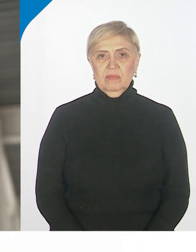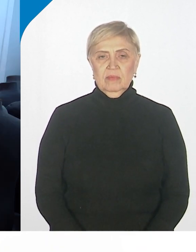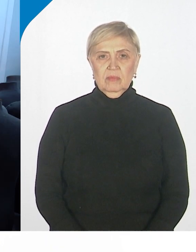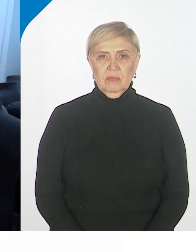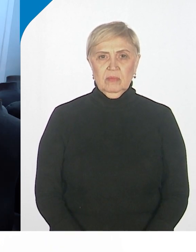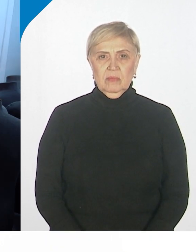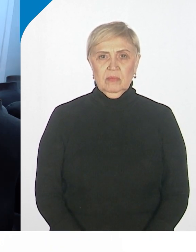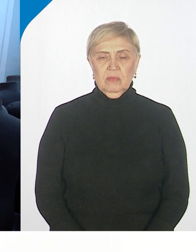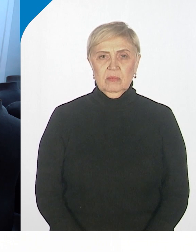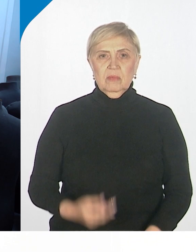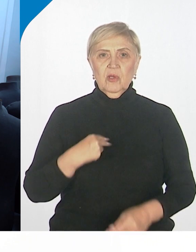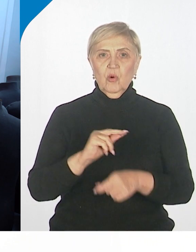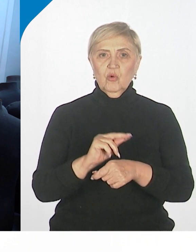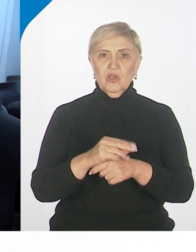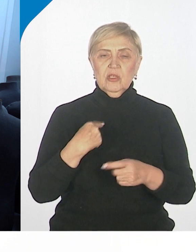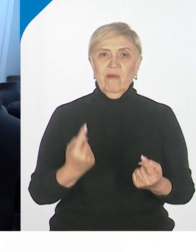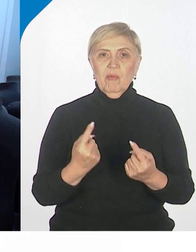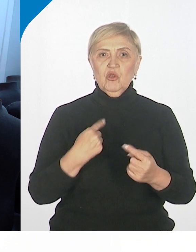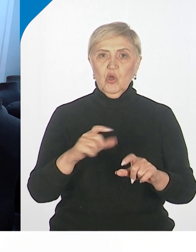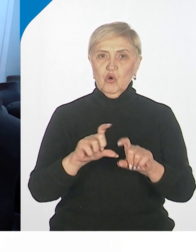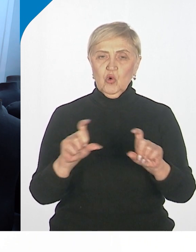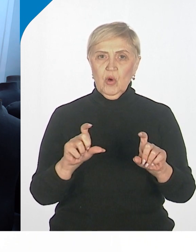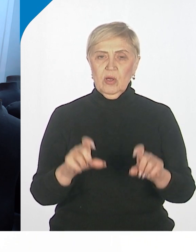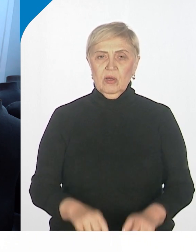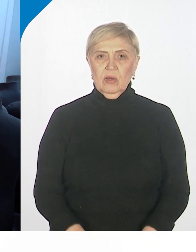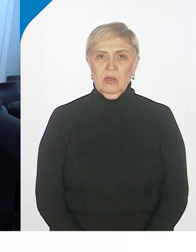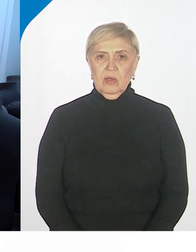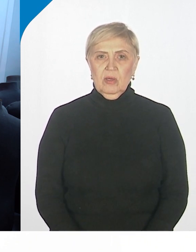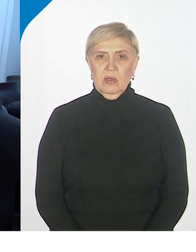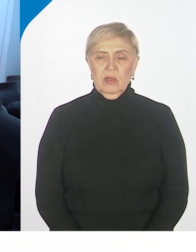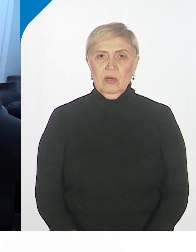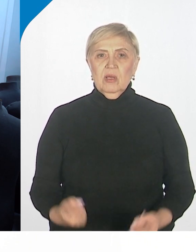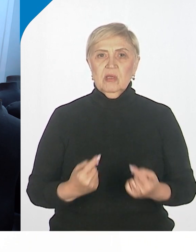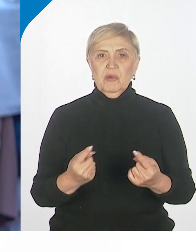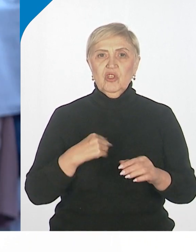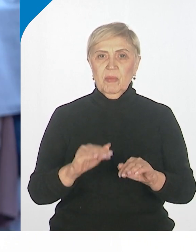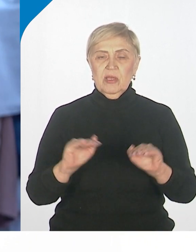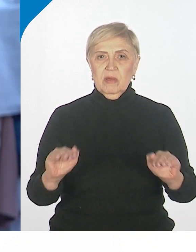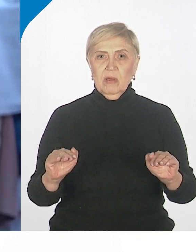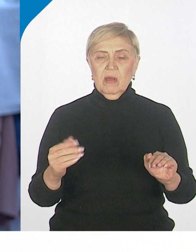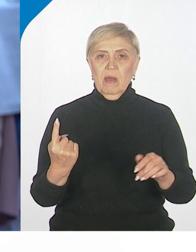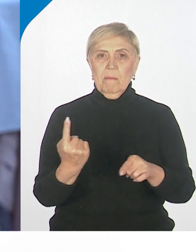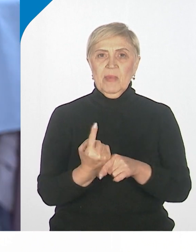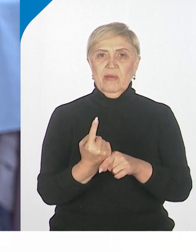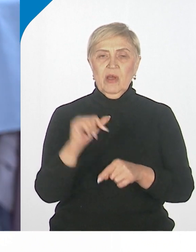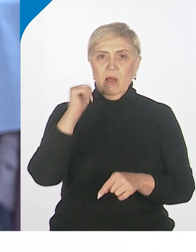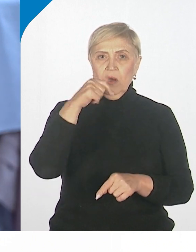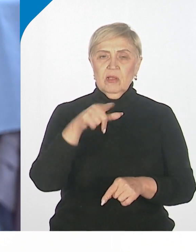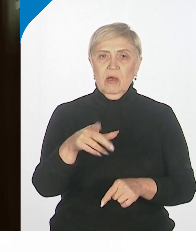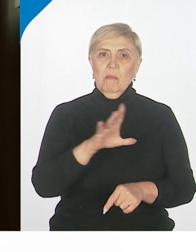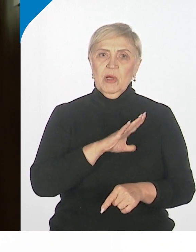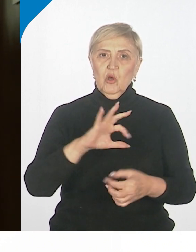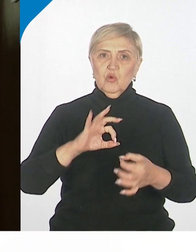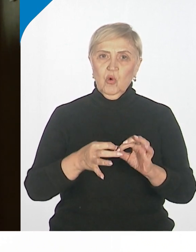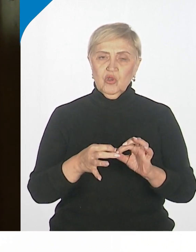Я учился в обычной школе с обычными детьми. Первые годы было сложно.